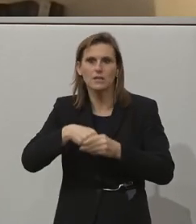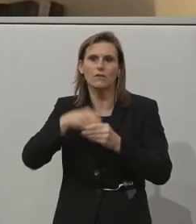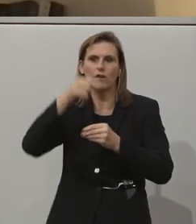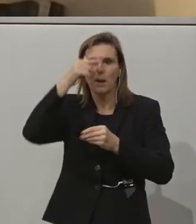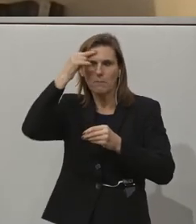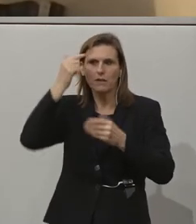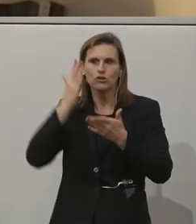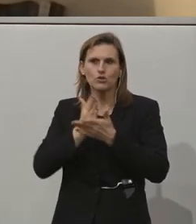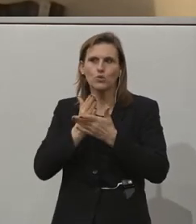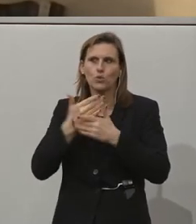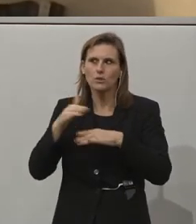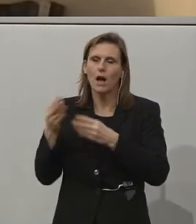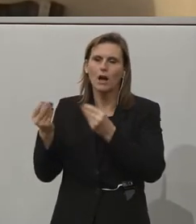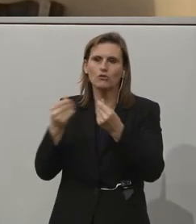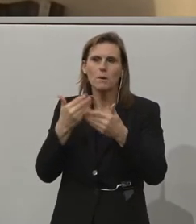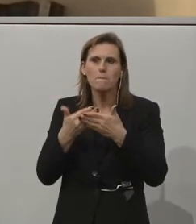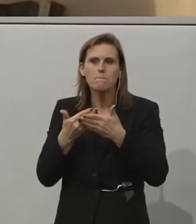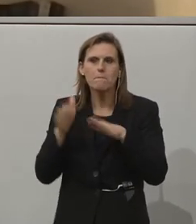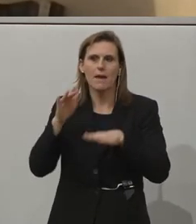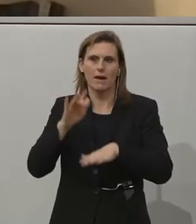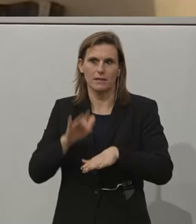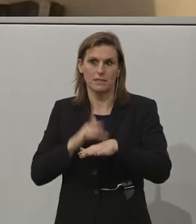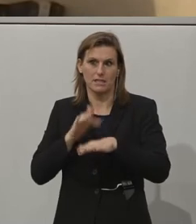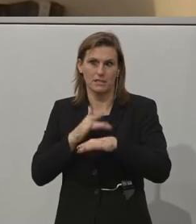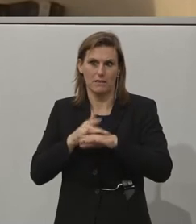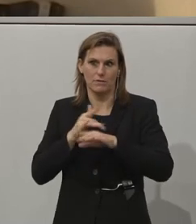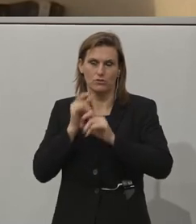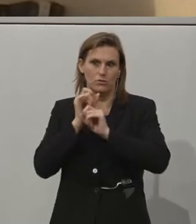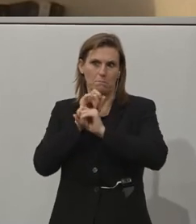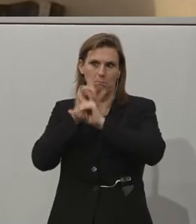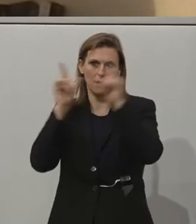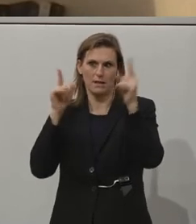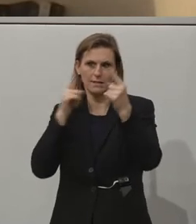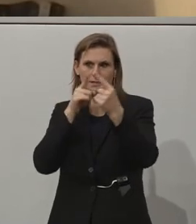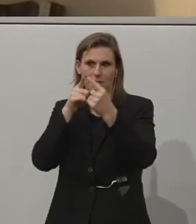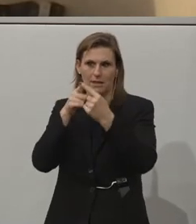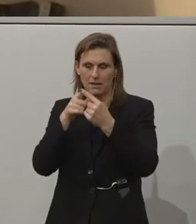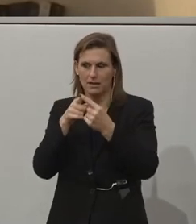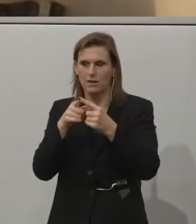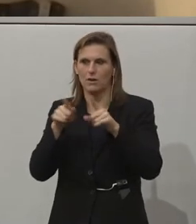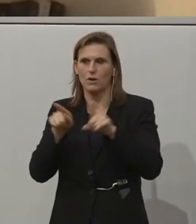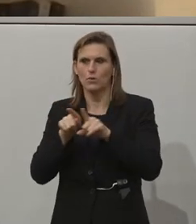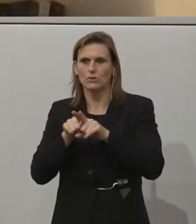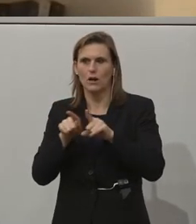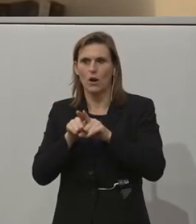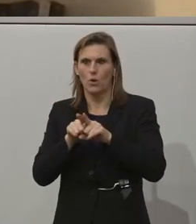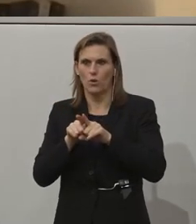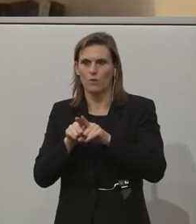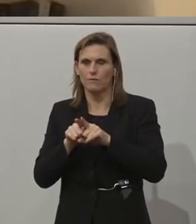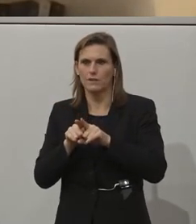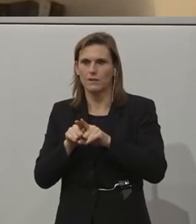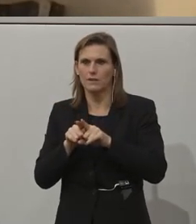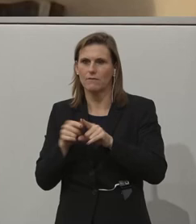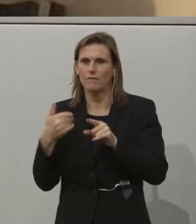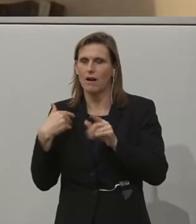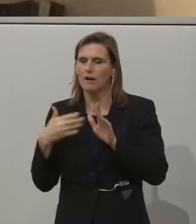one of the most fundamental moments that we have seen this prove itself to be true is in regards to how